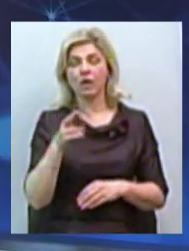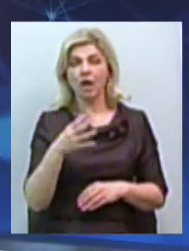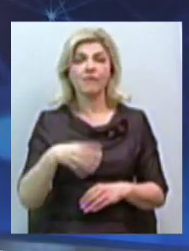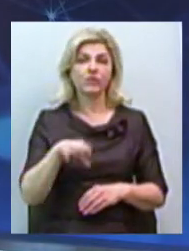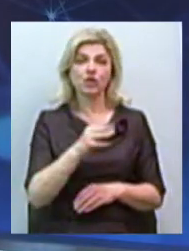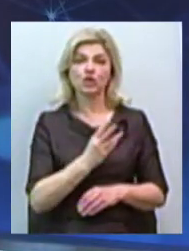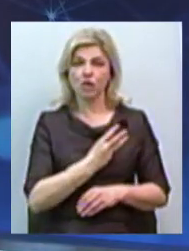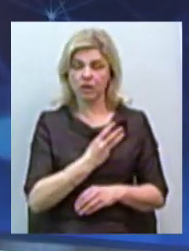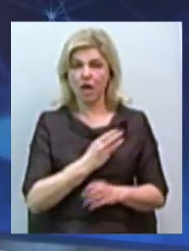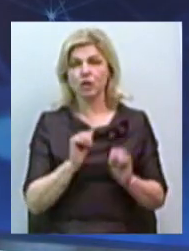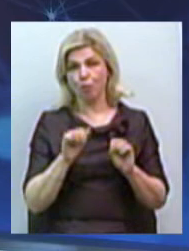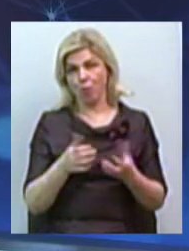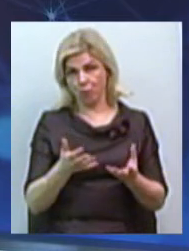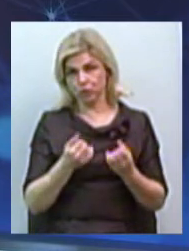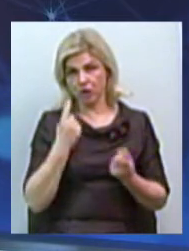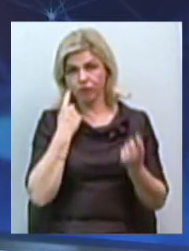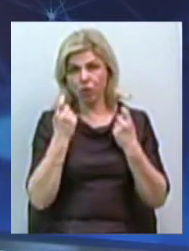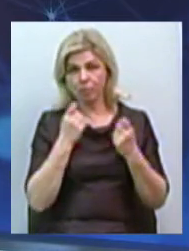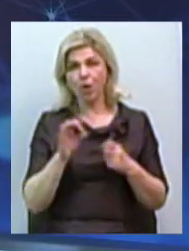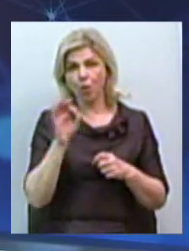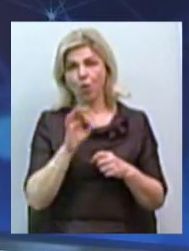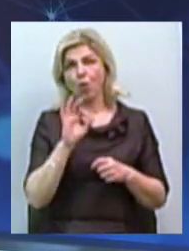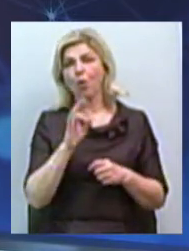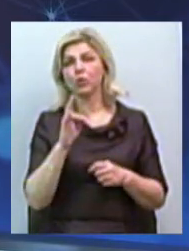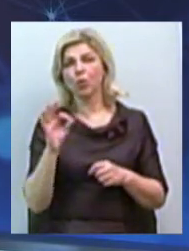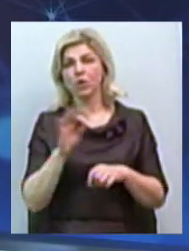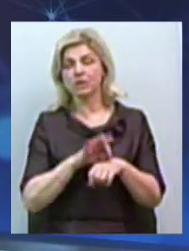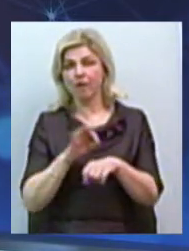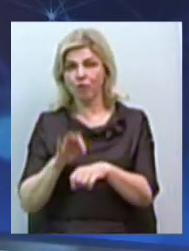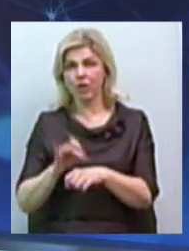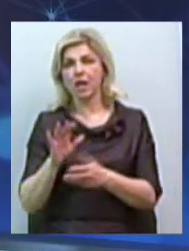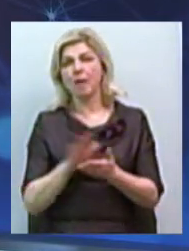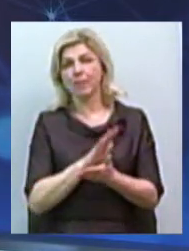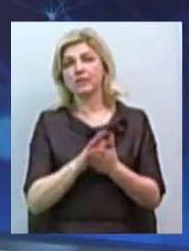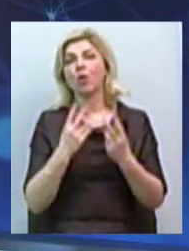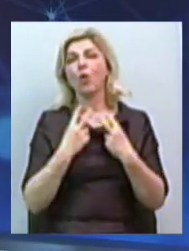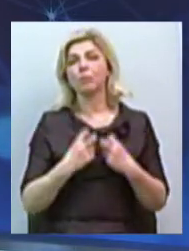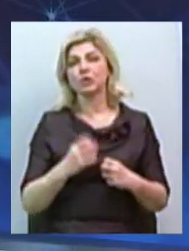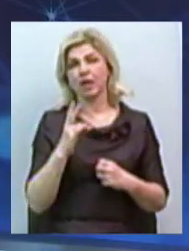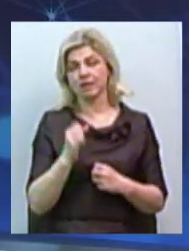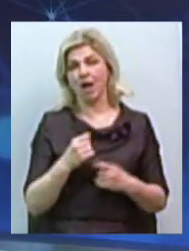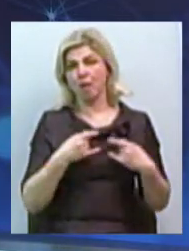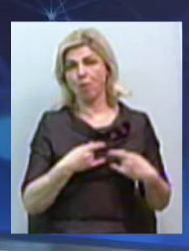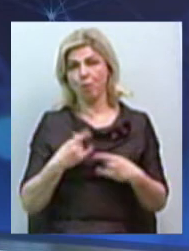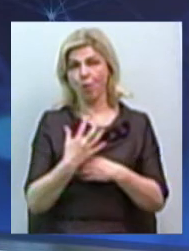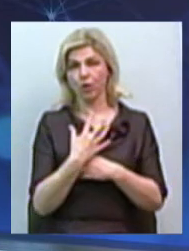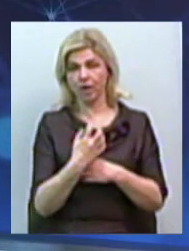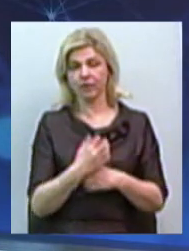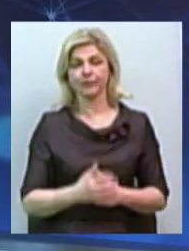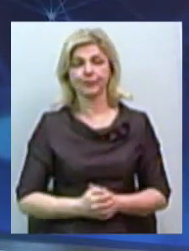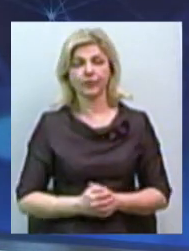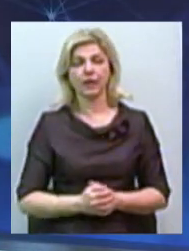змогу отримати інформацію про онкологічні захворювання та безкоштовно обстежитись на мамографі. Володимир